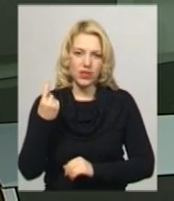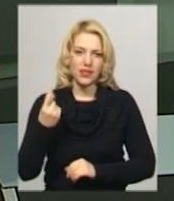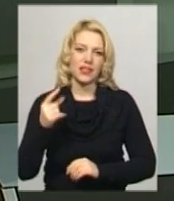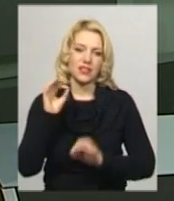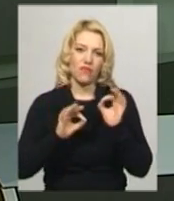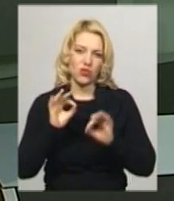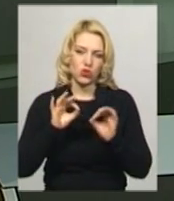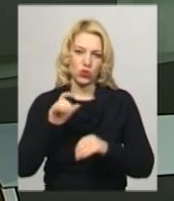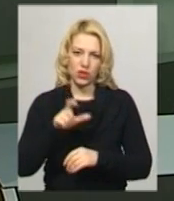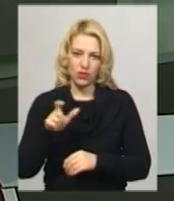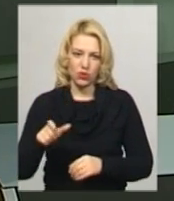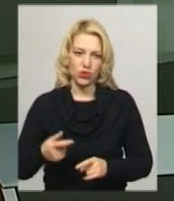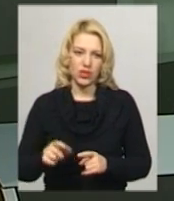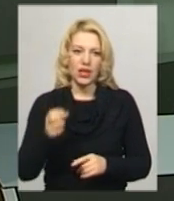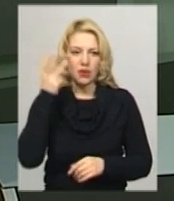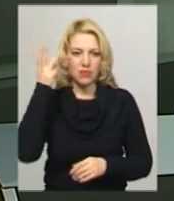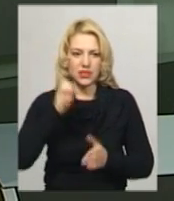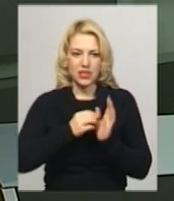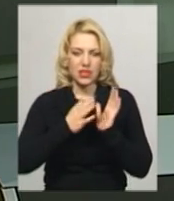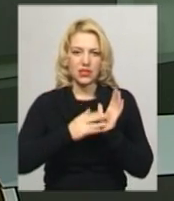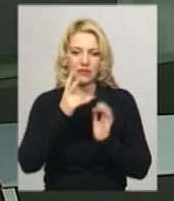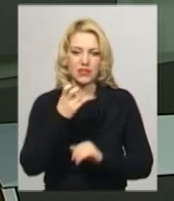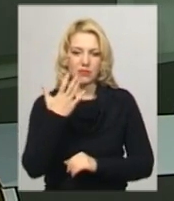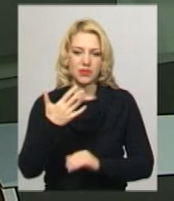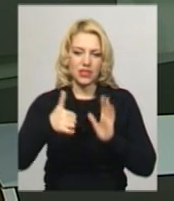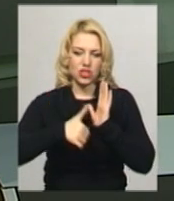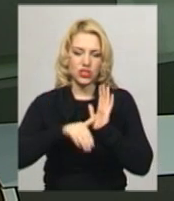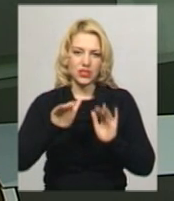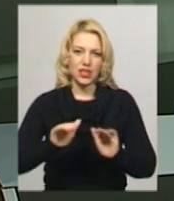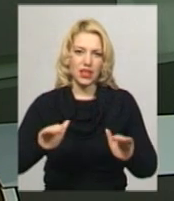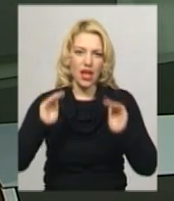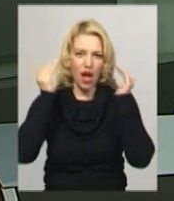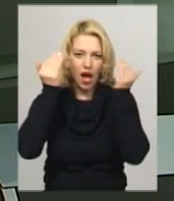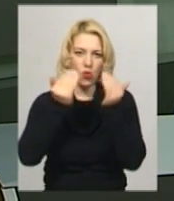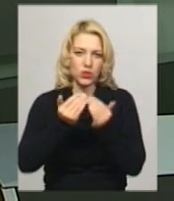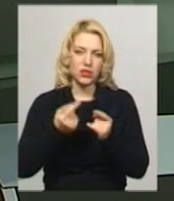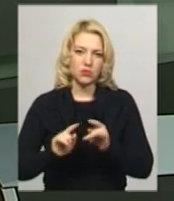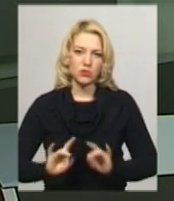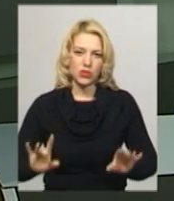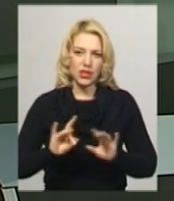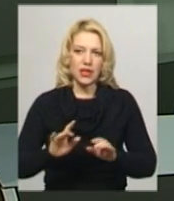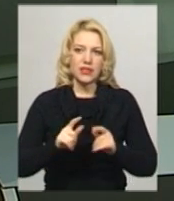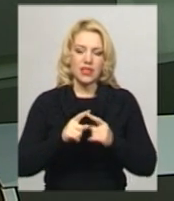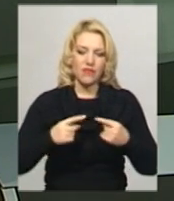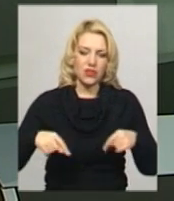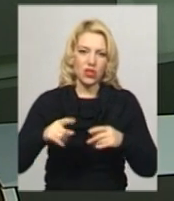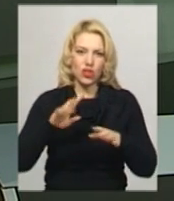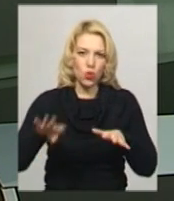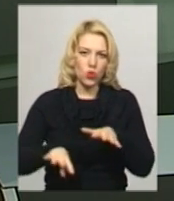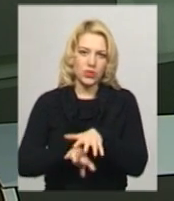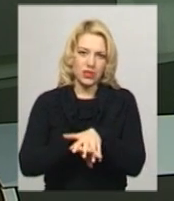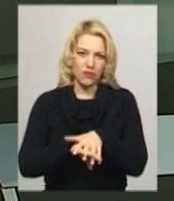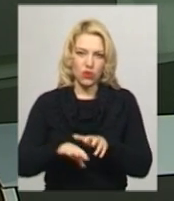Хмельниччині офіційно зареєстровано 256 дітей з аутизмом. Про це розповіла завідувачка сектором спеціальної та інклюзивної освіти